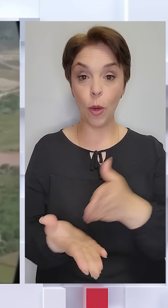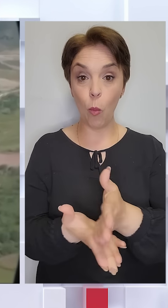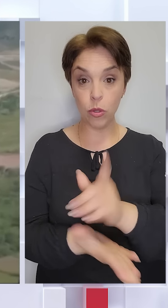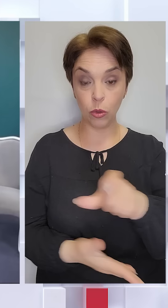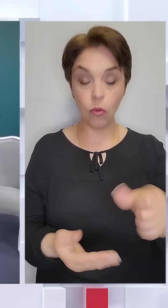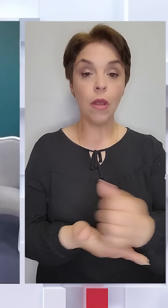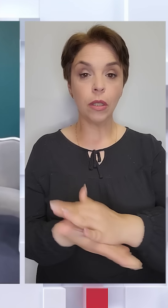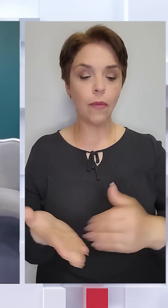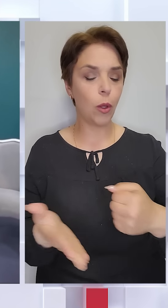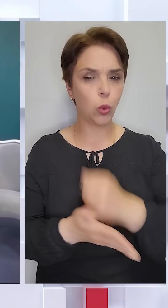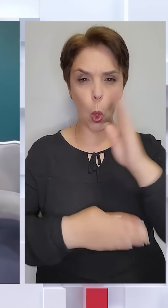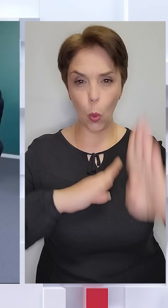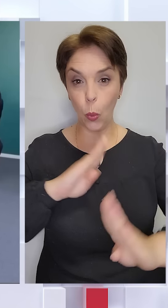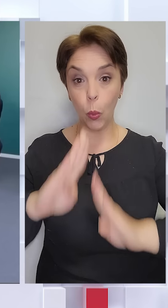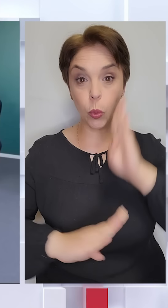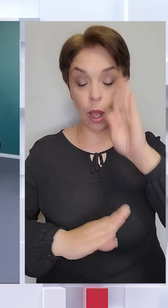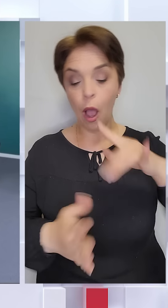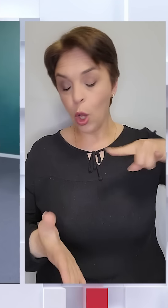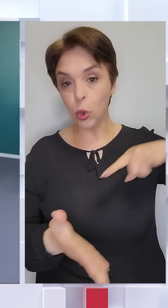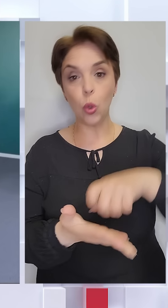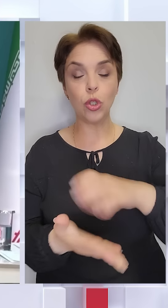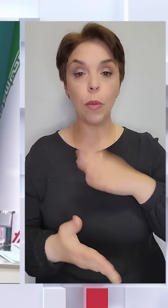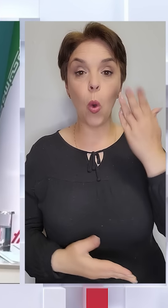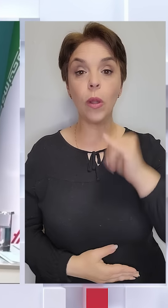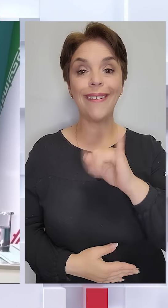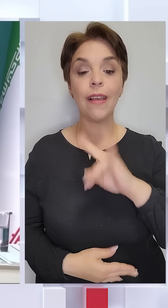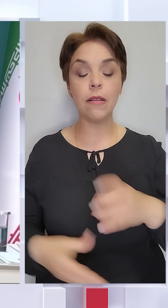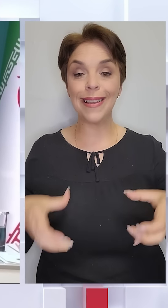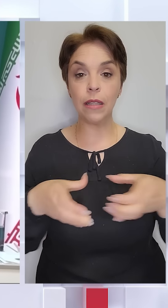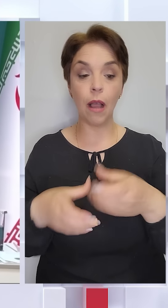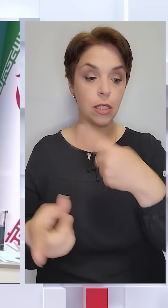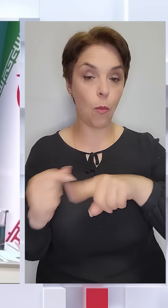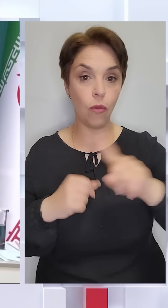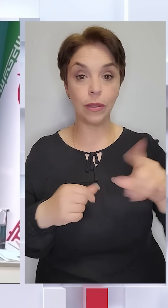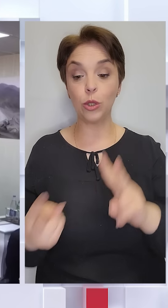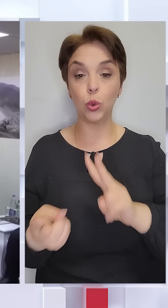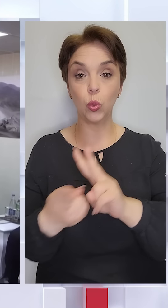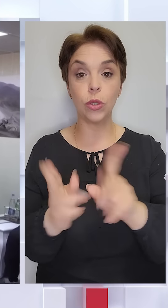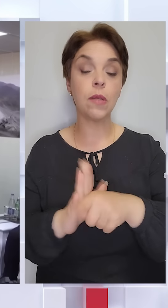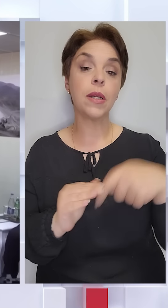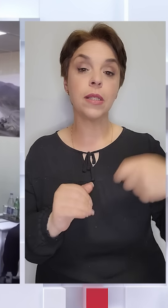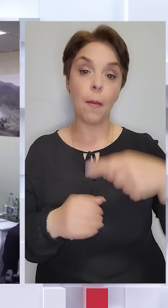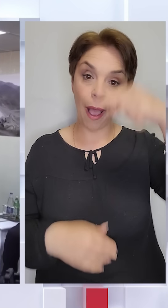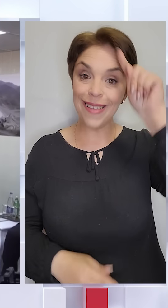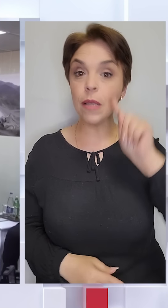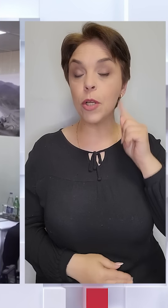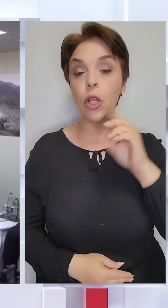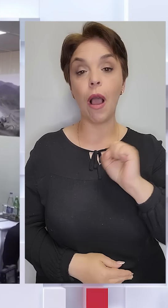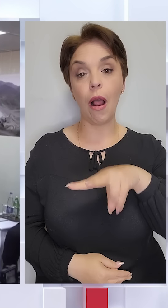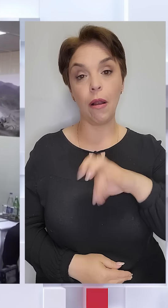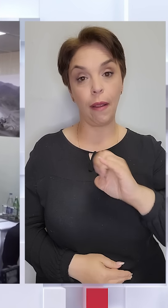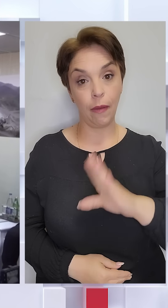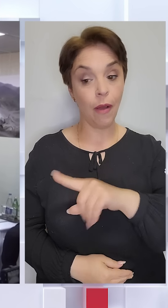тривали до самого ранку. Троща сталося, коли іранська делегація поверталася із зустрічі з президентом Азербайджану Алієвим.